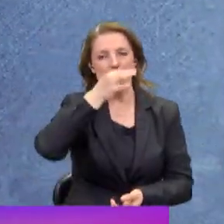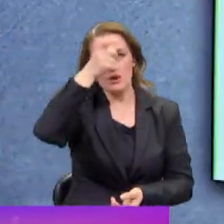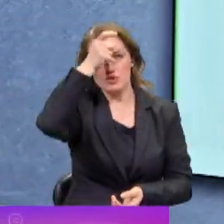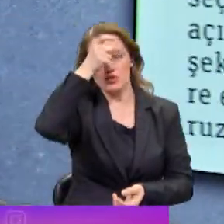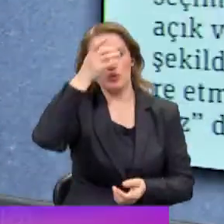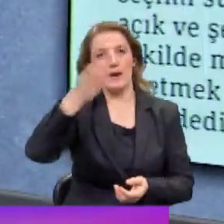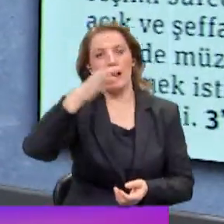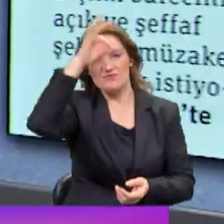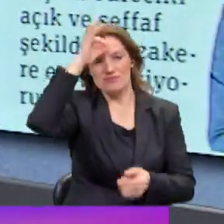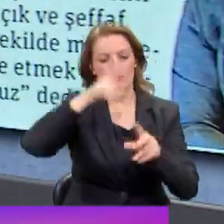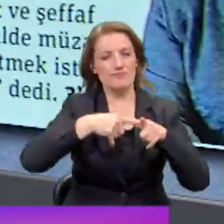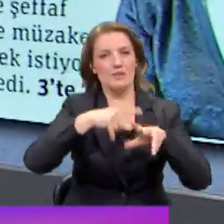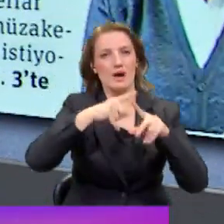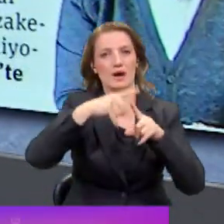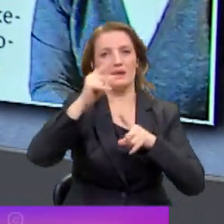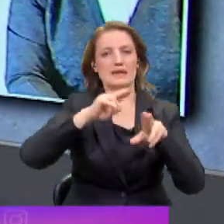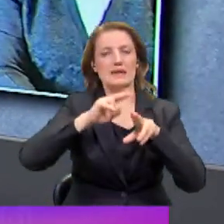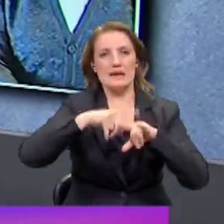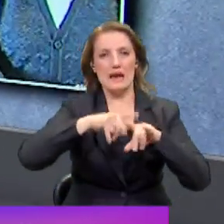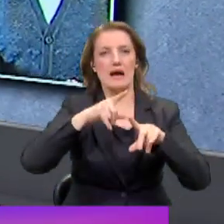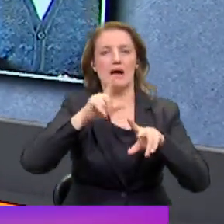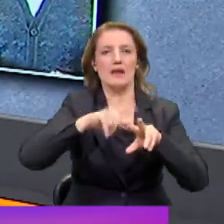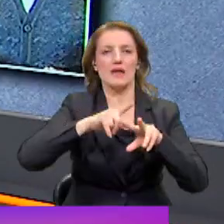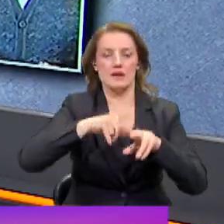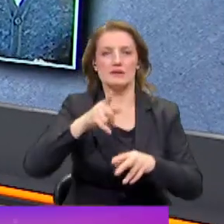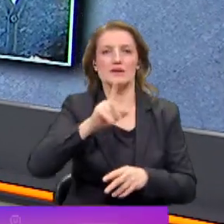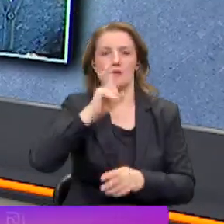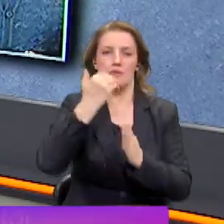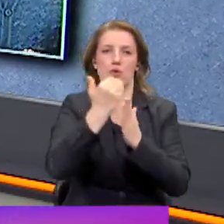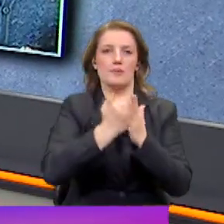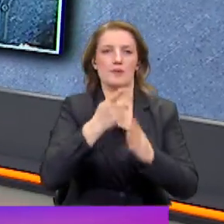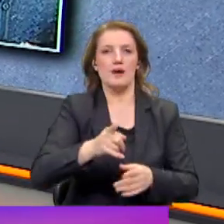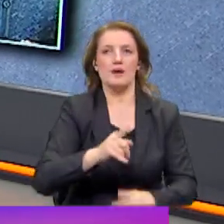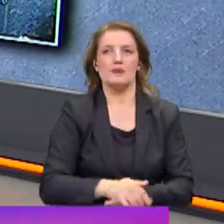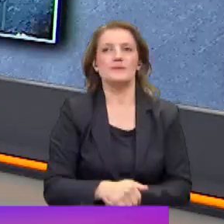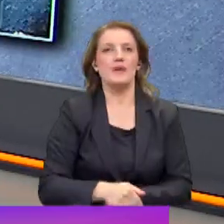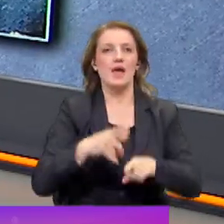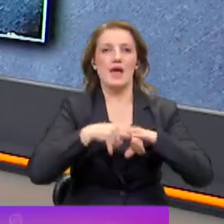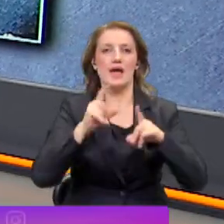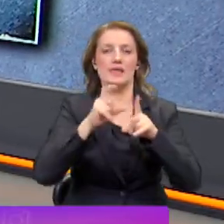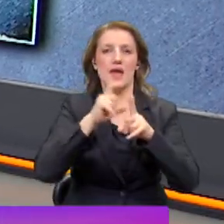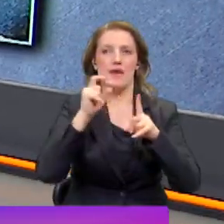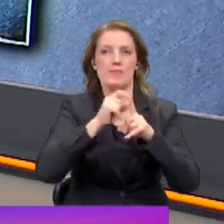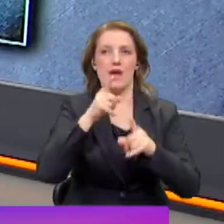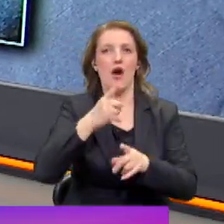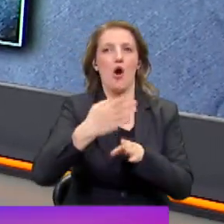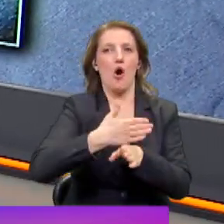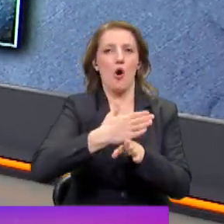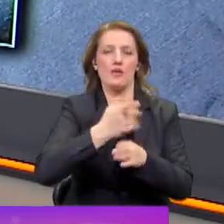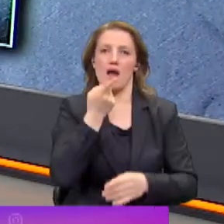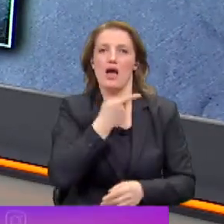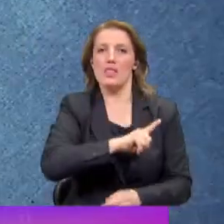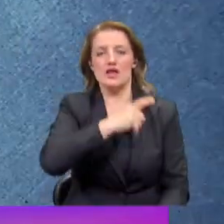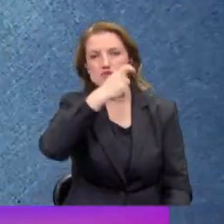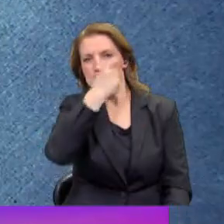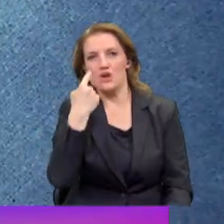söyleyelim. Fatih Altaylı'nın teke tek programında. HDP ortak adaya sıcak. Hani diğer başlıklara da bakalım hızlı bir şekilde. HDP